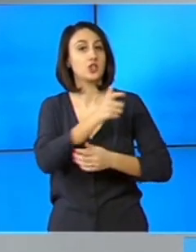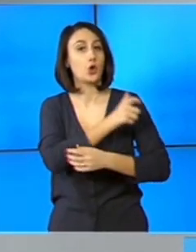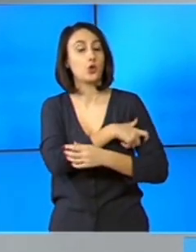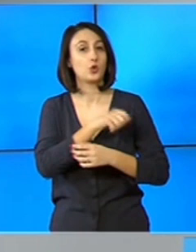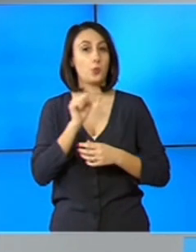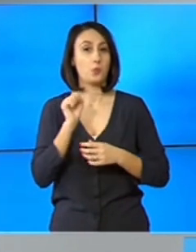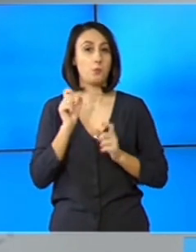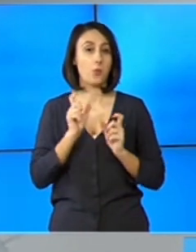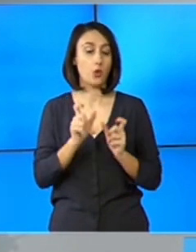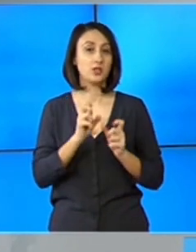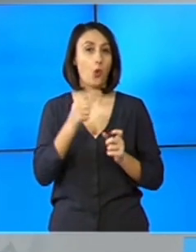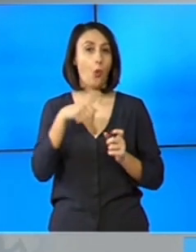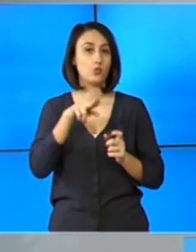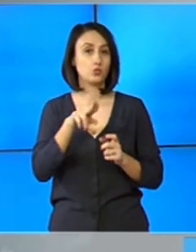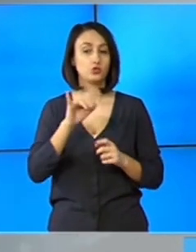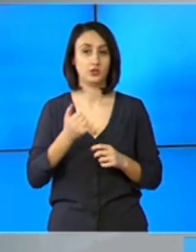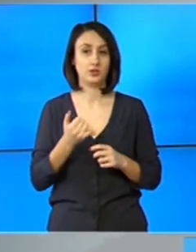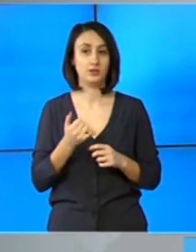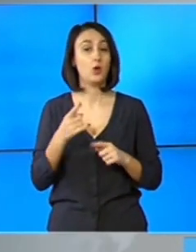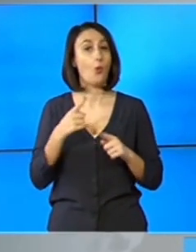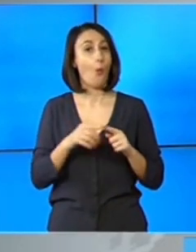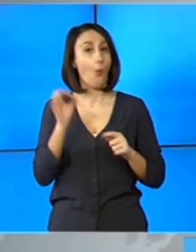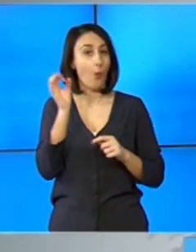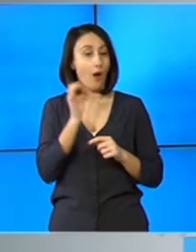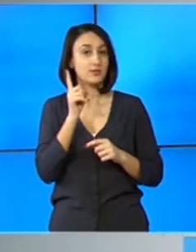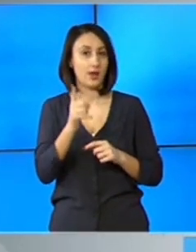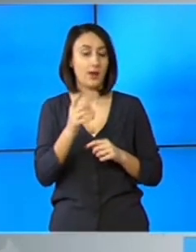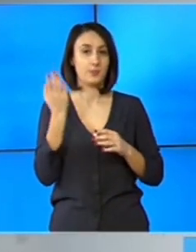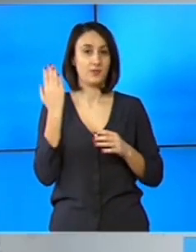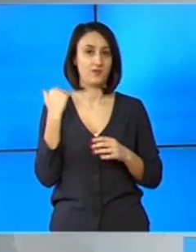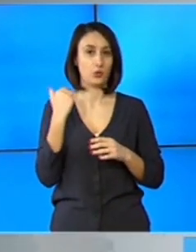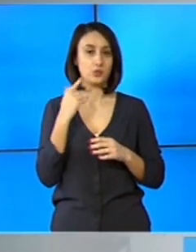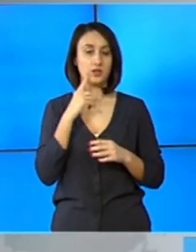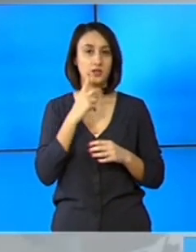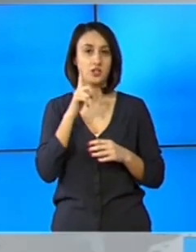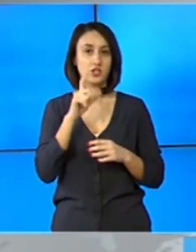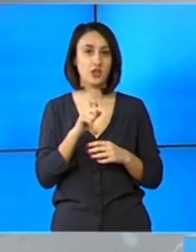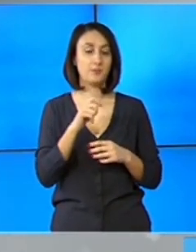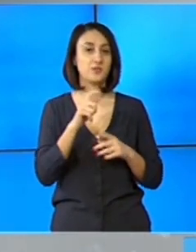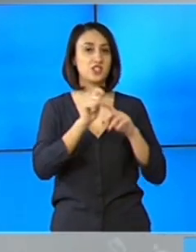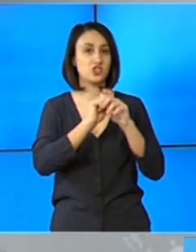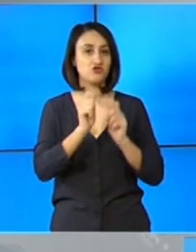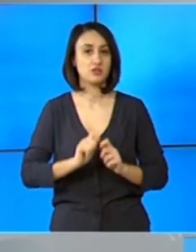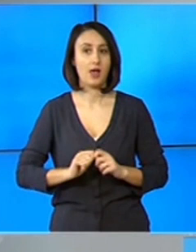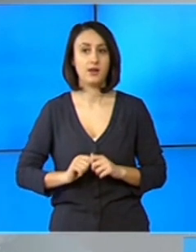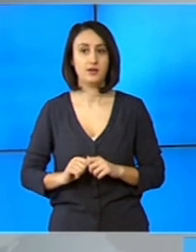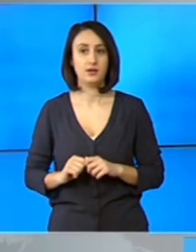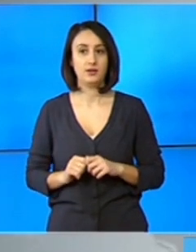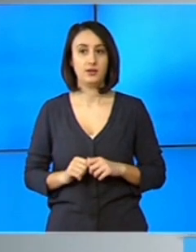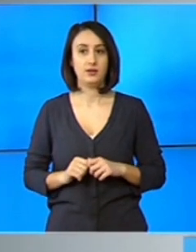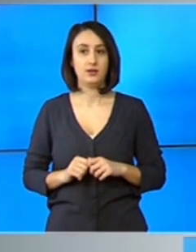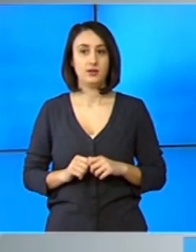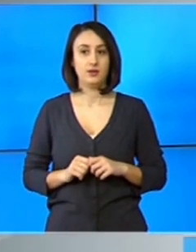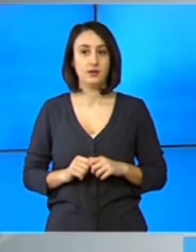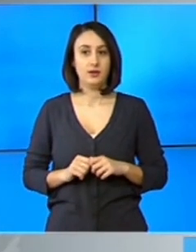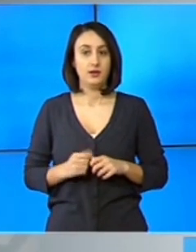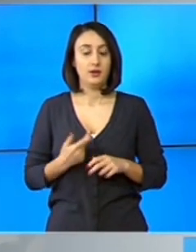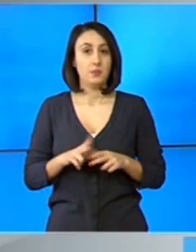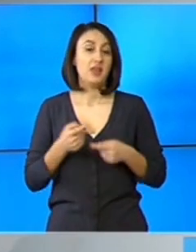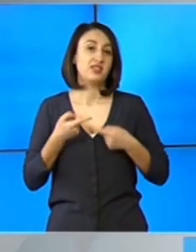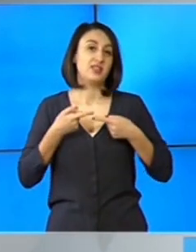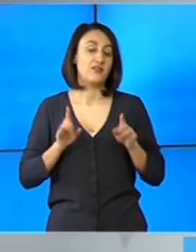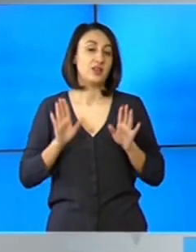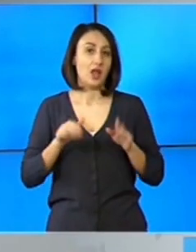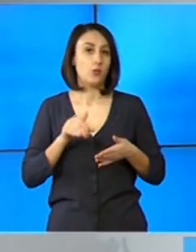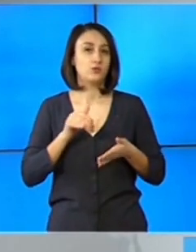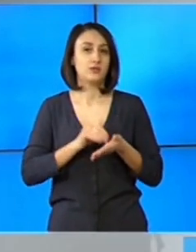Securitate ONU, ocazie cu care am fost în peste 70 de țări mai altfel,